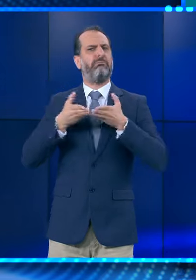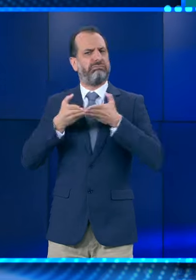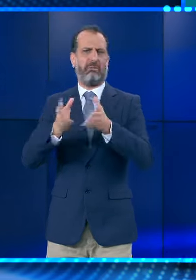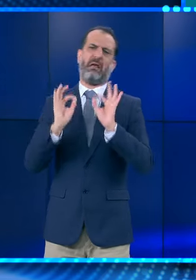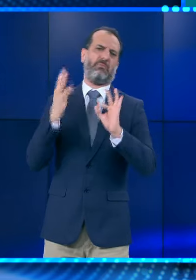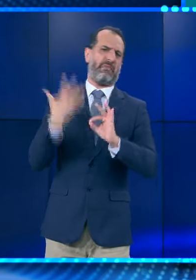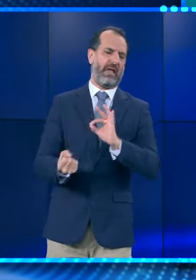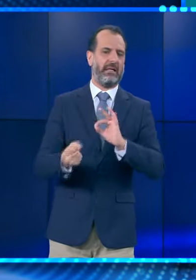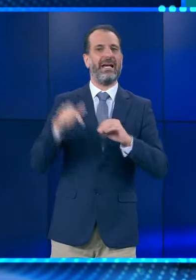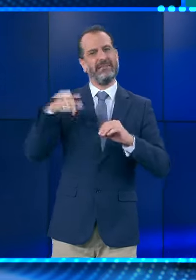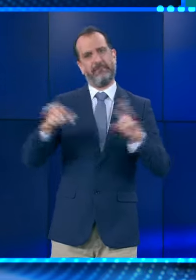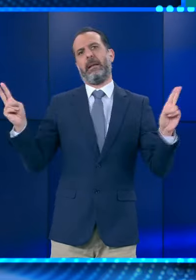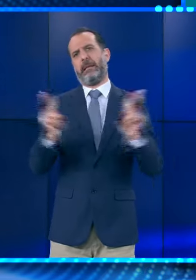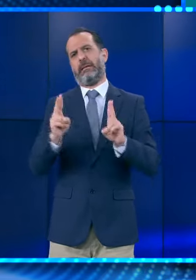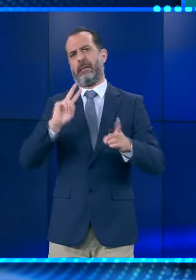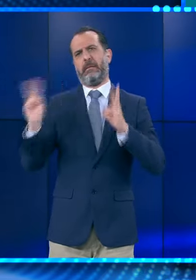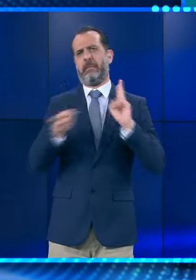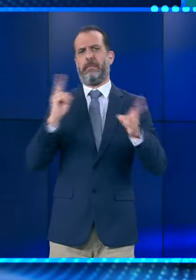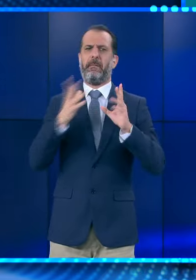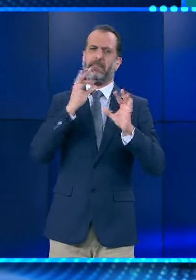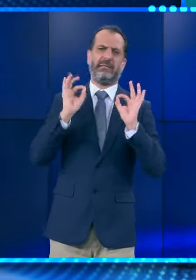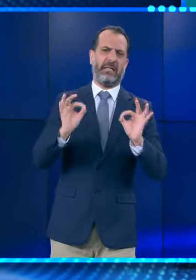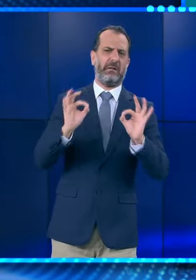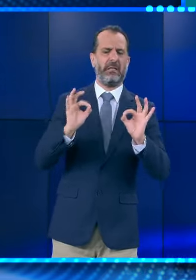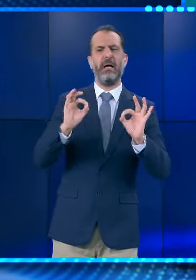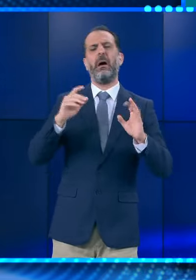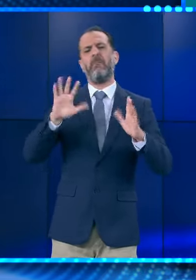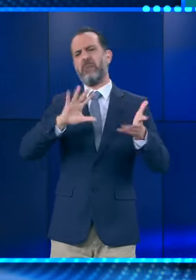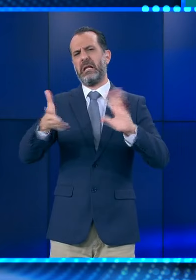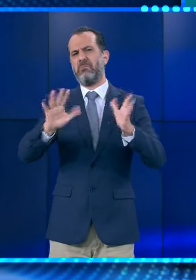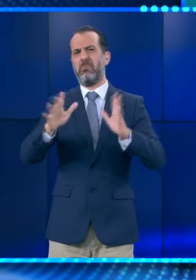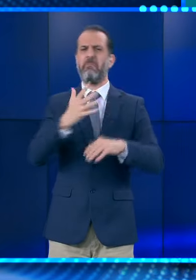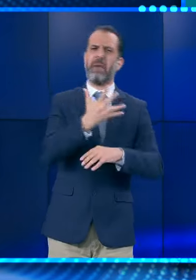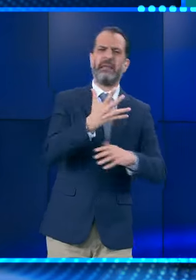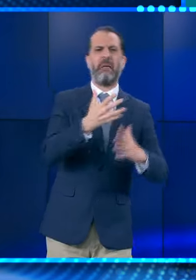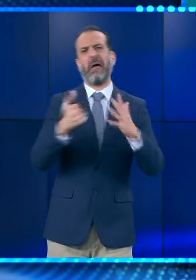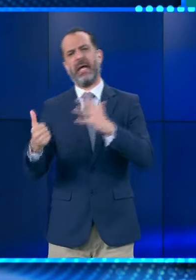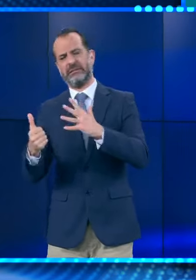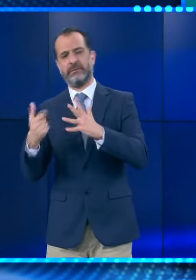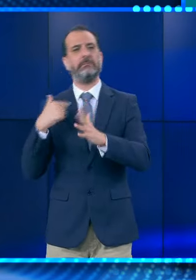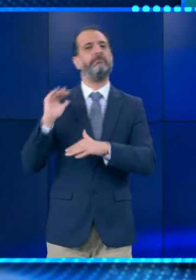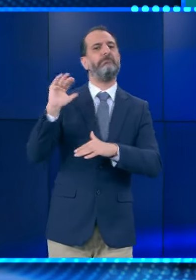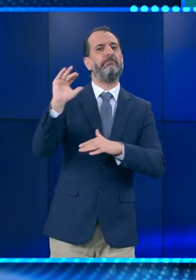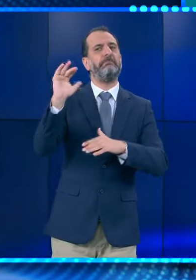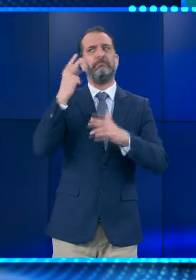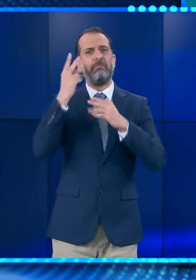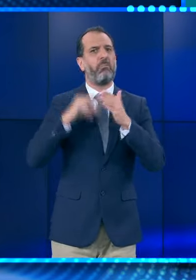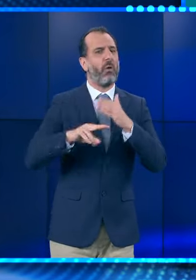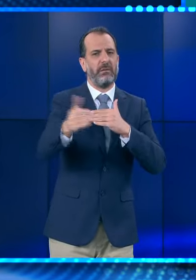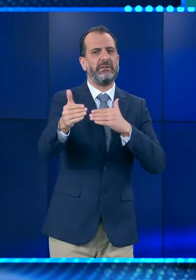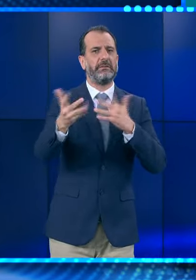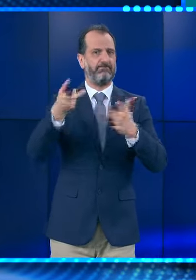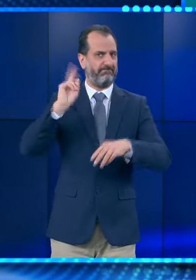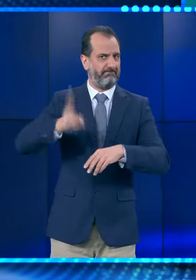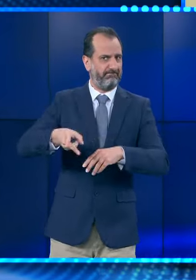σήμερα είναι ακόμη πιο πεσμένοι οι άνεμοι. Συγγνώμη, δεν ξεπανούν τα 5 με 6 μποφόρ. Άρα η Σίθο Δωρή βλέπεις κάποια